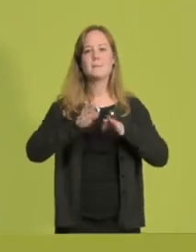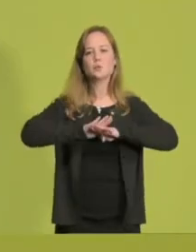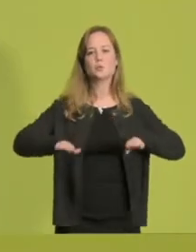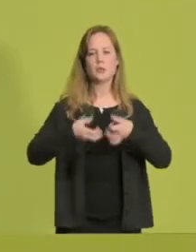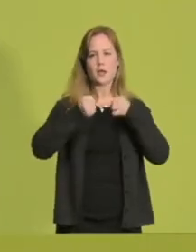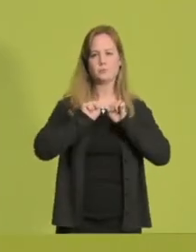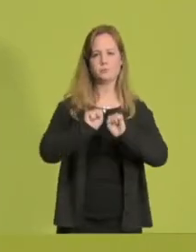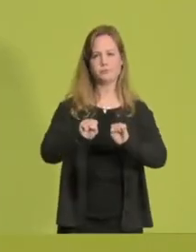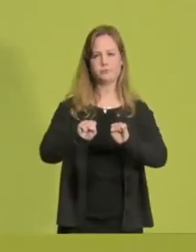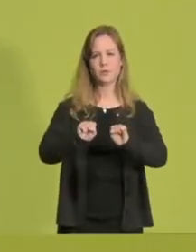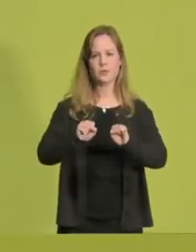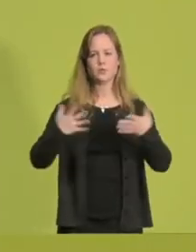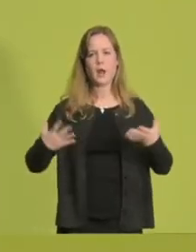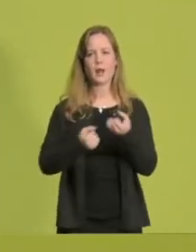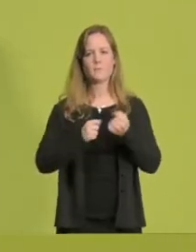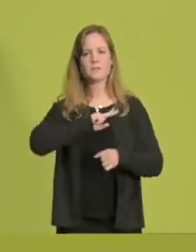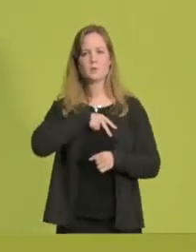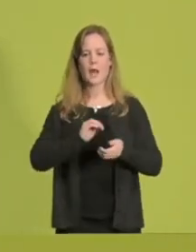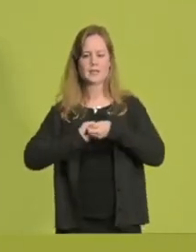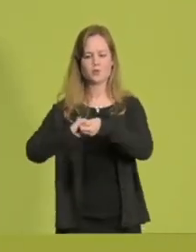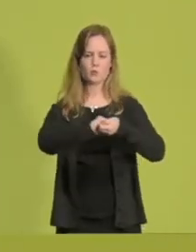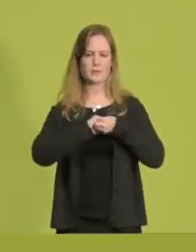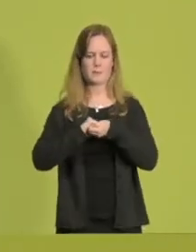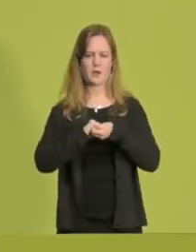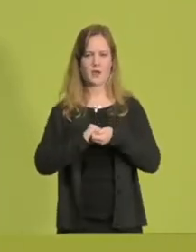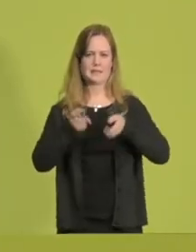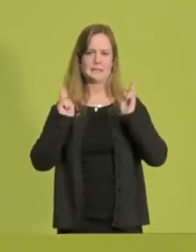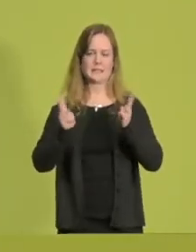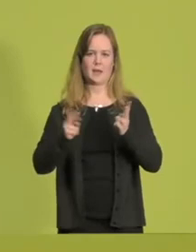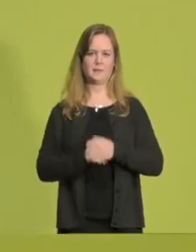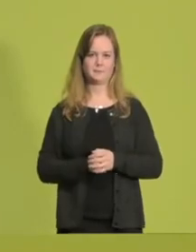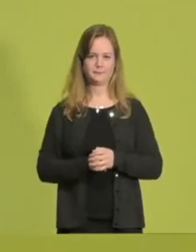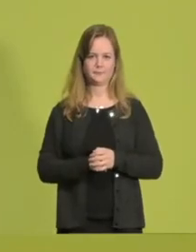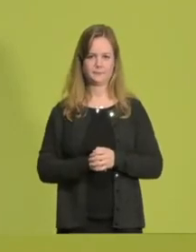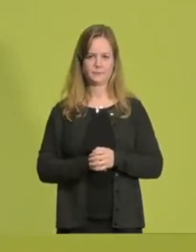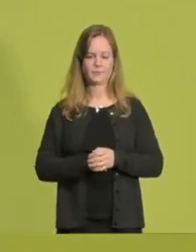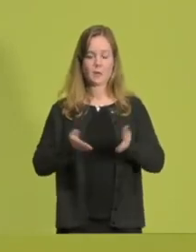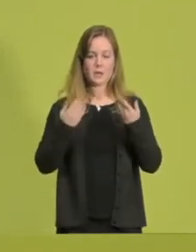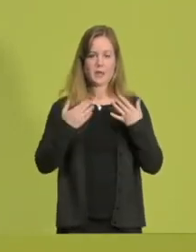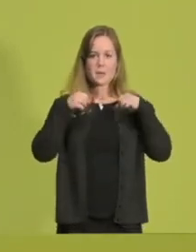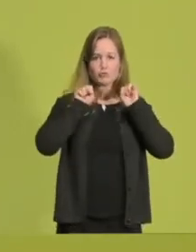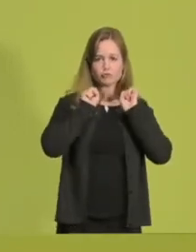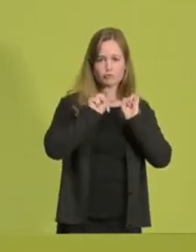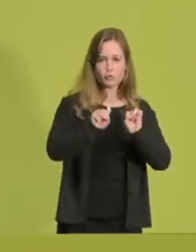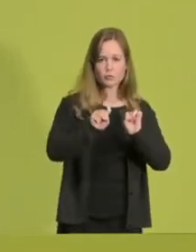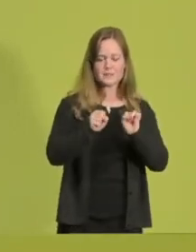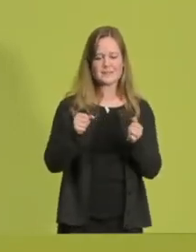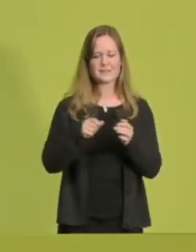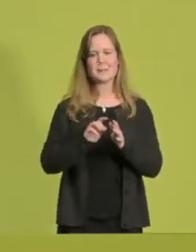den Erhalt des sozialen Zusammenhalts, liebe Freundinnen und Freunde. Und die Frage des Klimaschutzes ist die zentrale